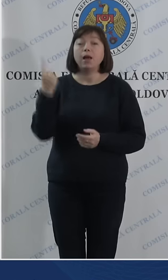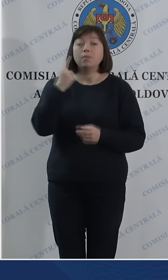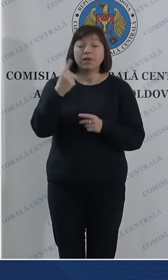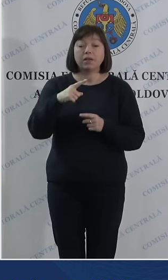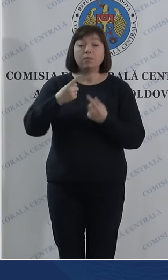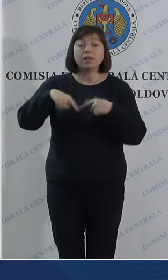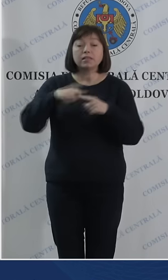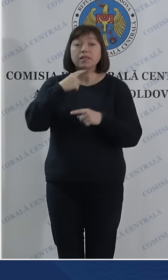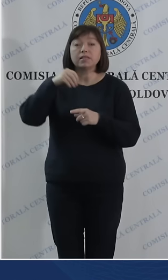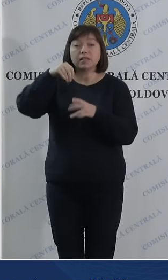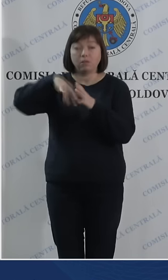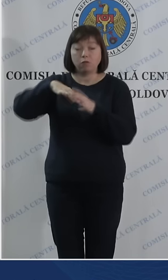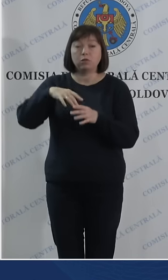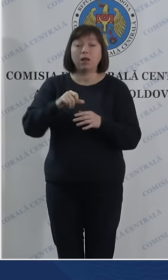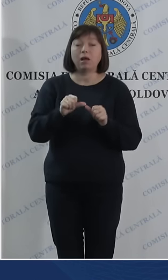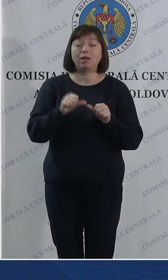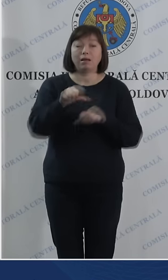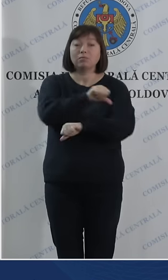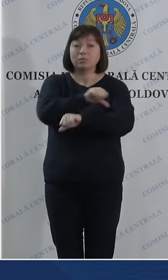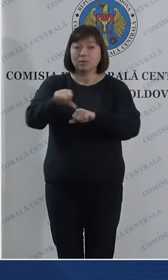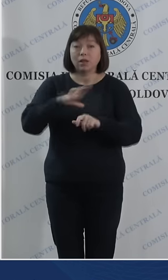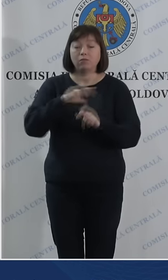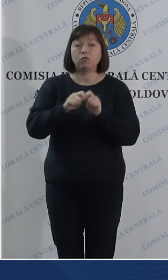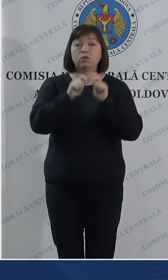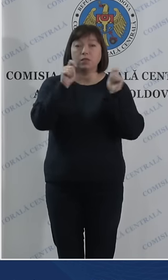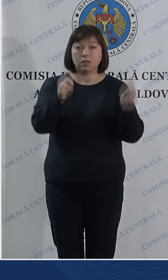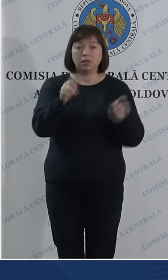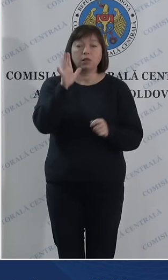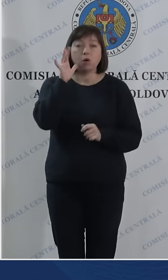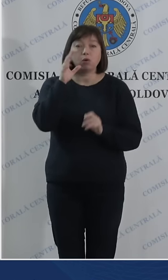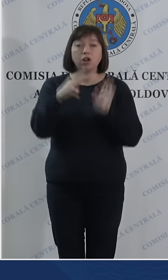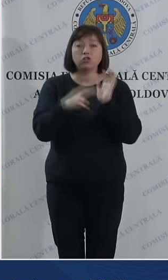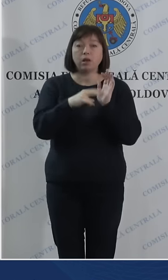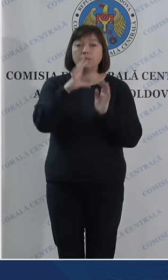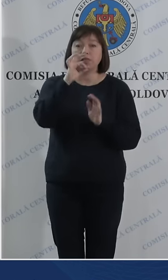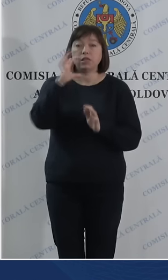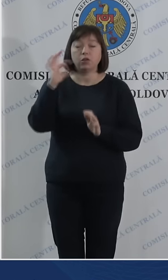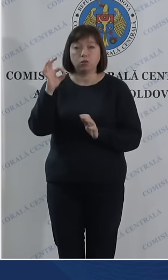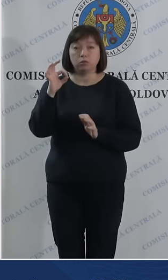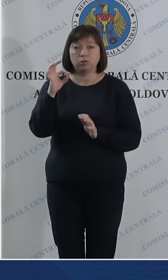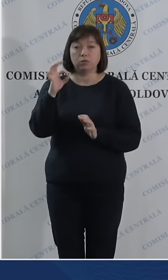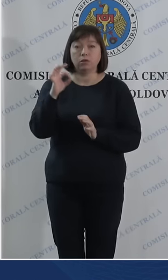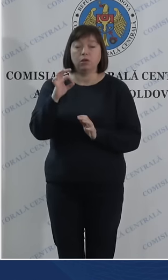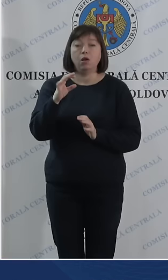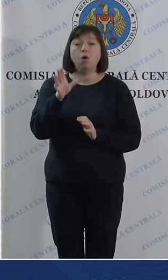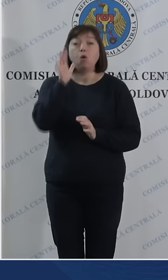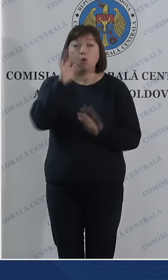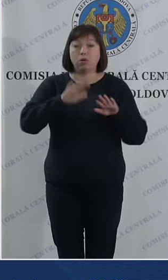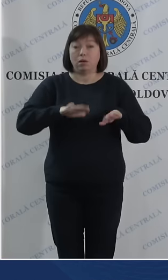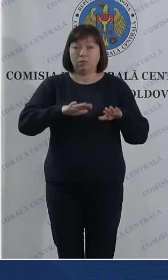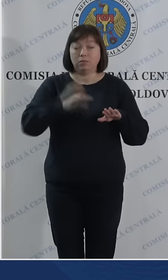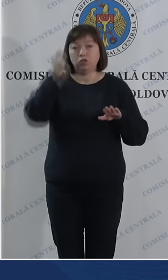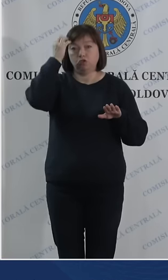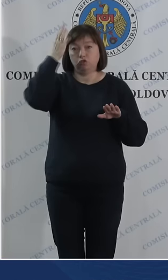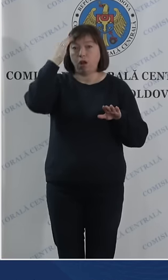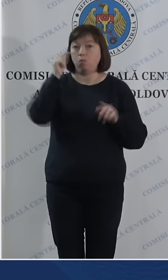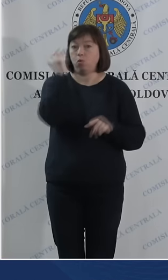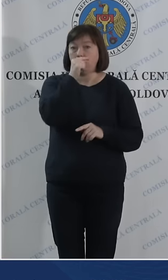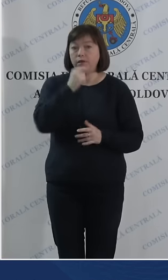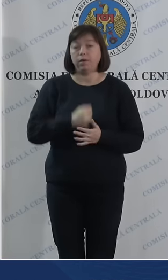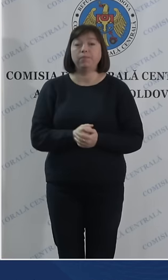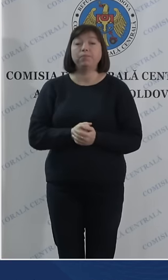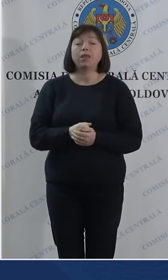secție de votare din afara țării s-a deschis la ora 7.00, ora locală, în Japonia,